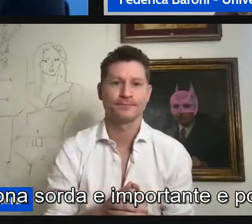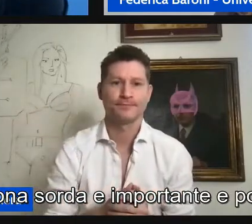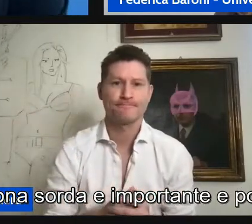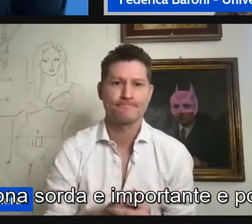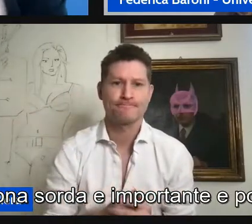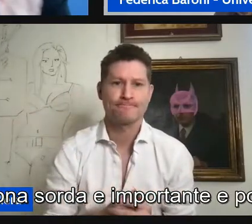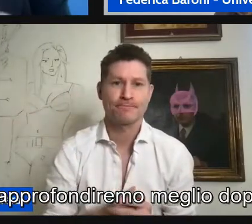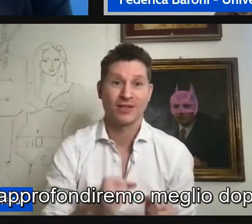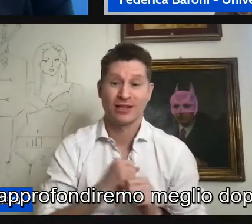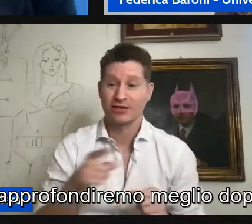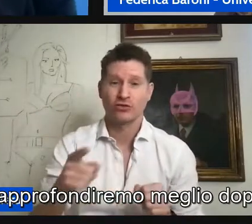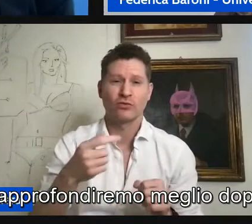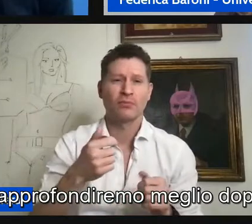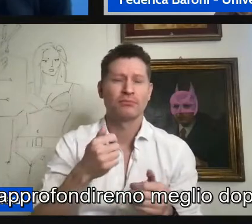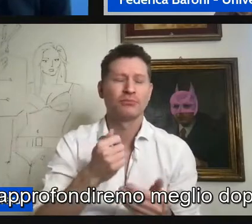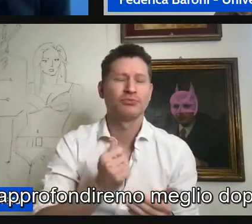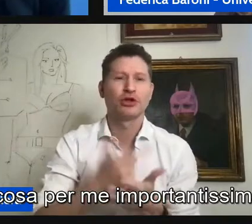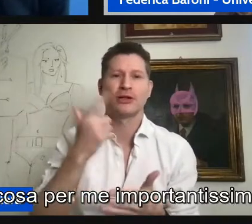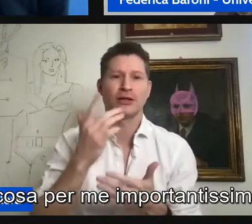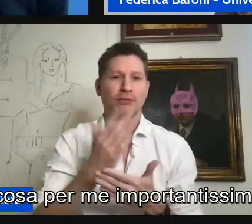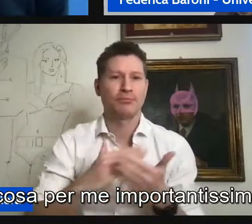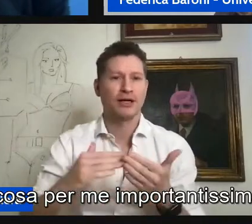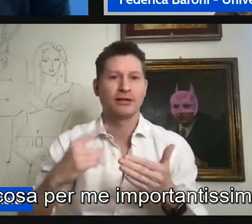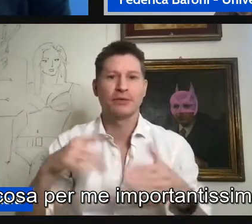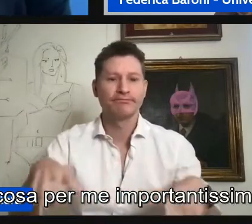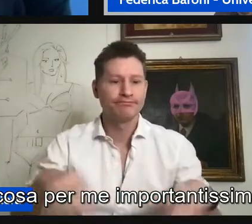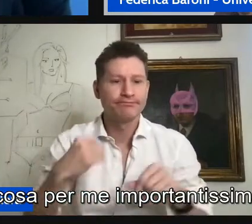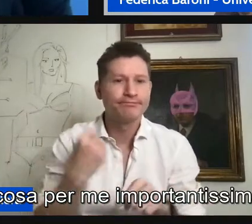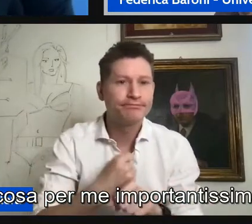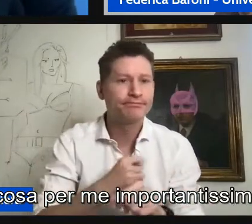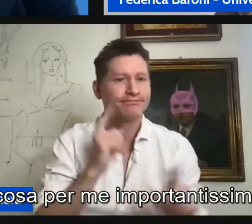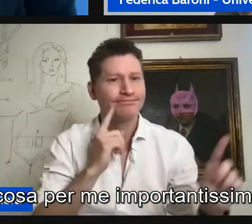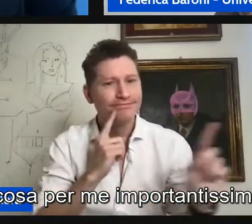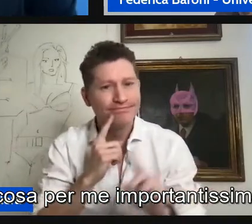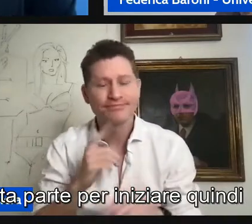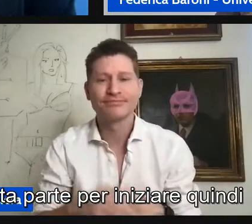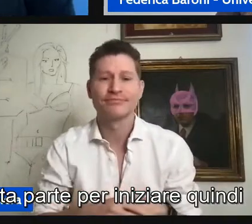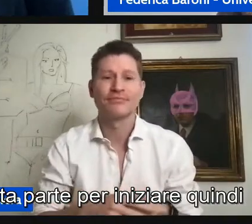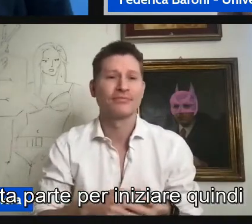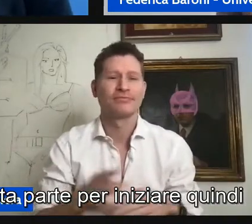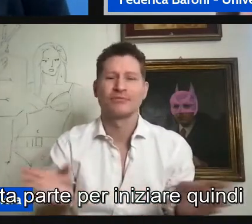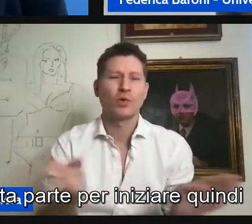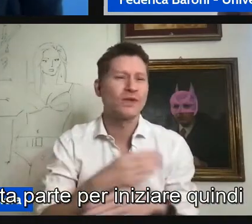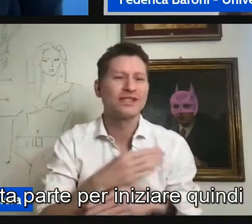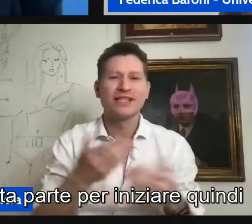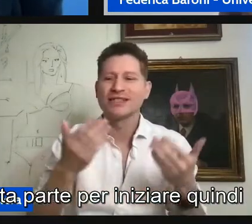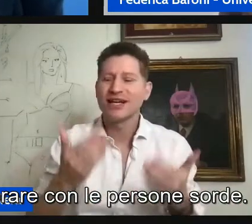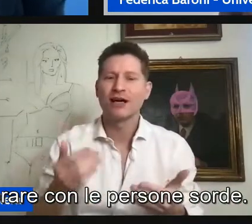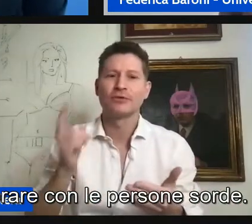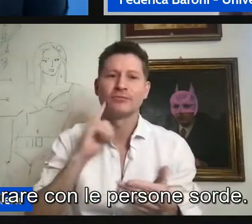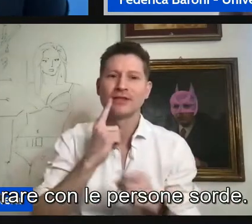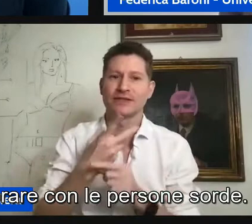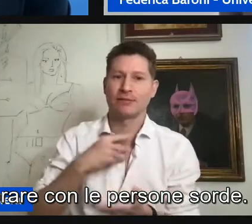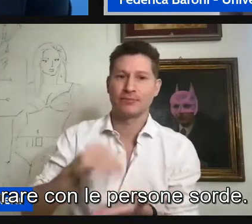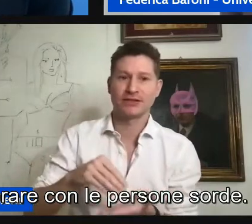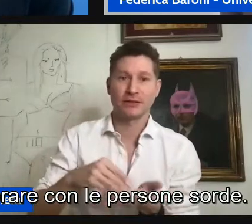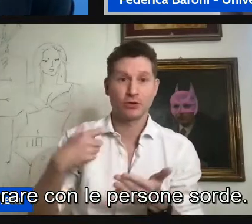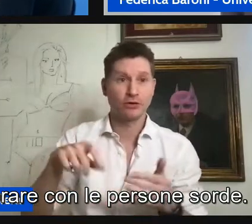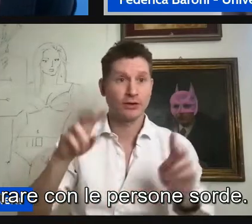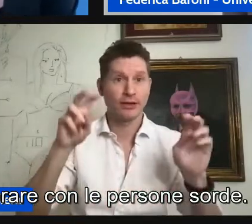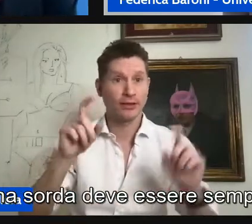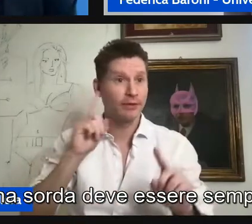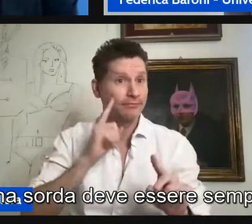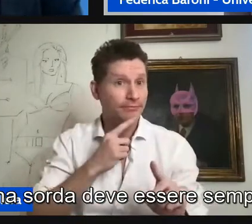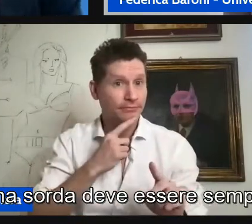e poi magari approfondiremo meglio dopo questa cosa per me è importantissima questa parte per iniziare quindi a lavorare con le persone